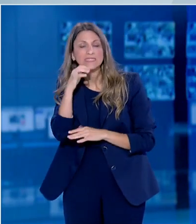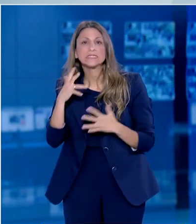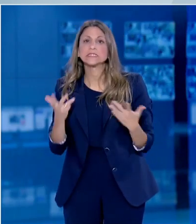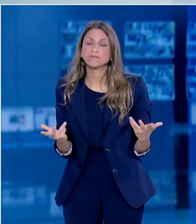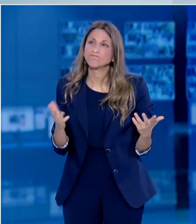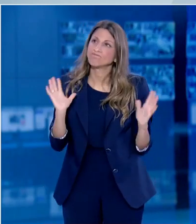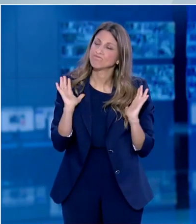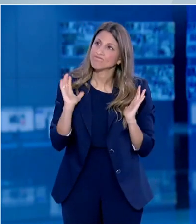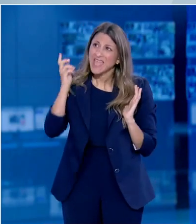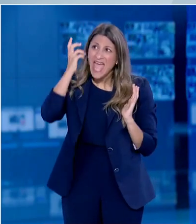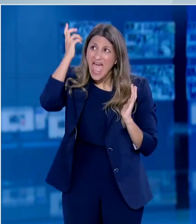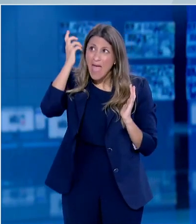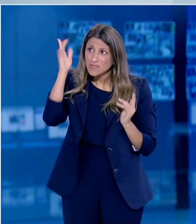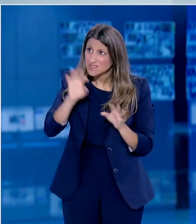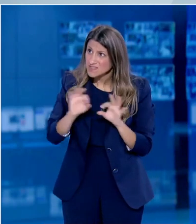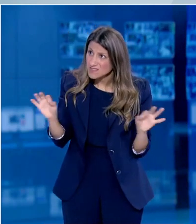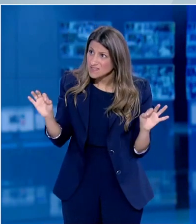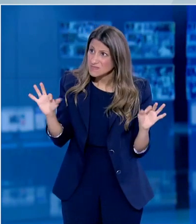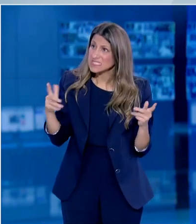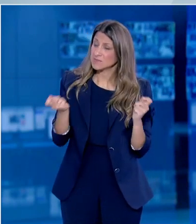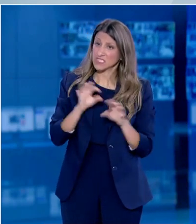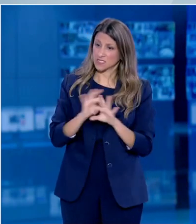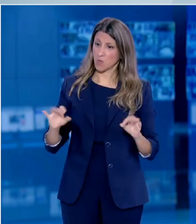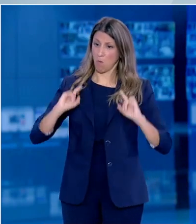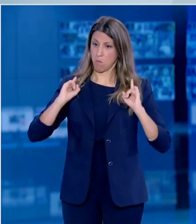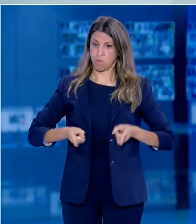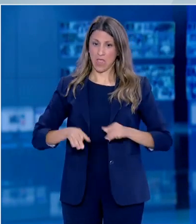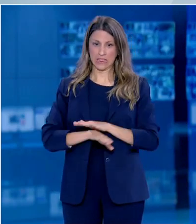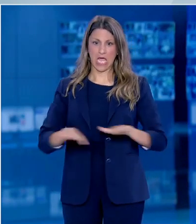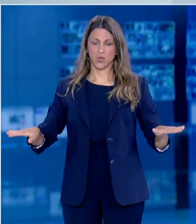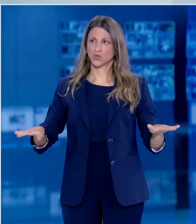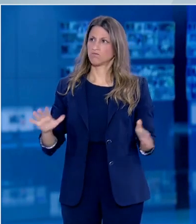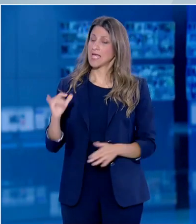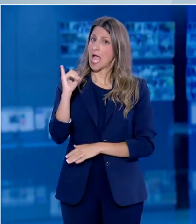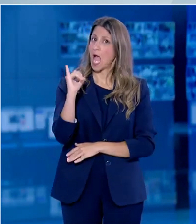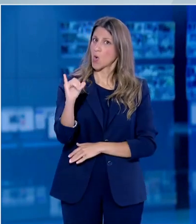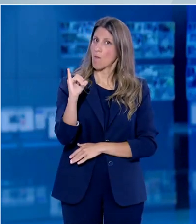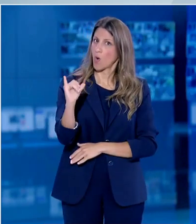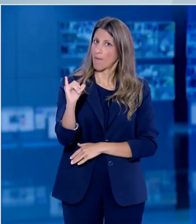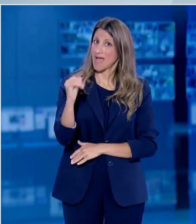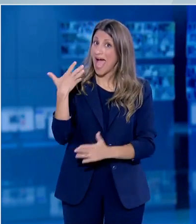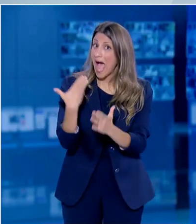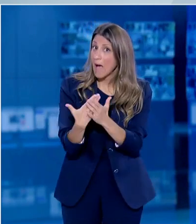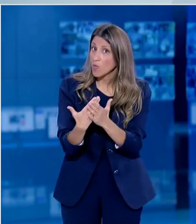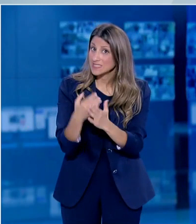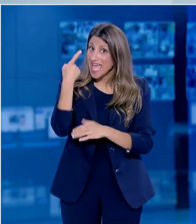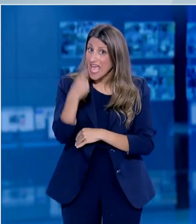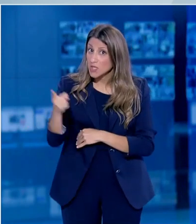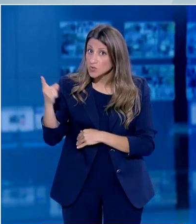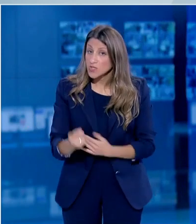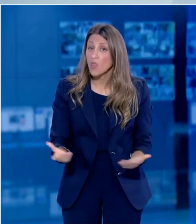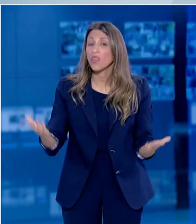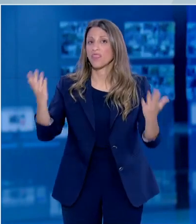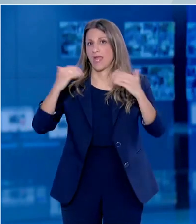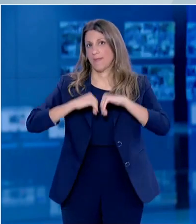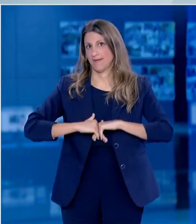πως η επιστήμη δεν είναι δετερμινιστική δεν έχει καταλήξει σε συμπεράσματα της τάξης του 100% ασφάλεια που θα ήθελε